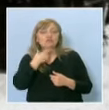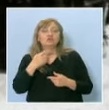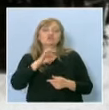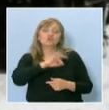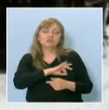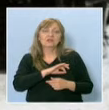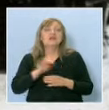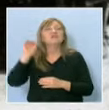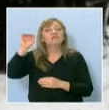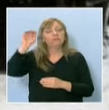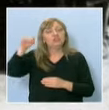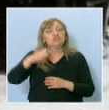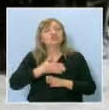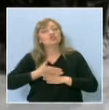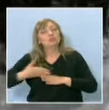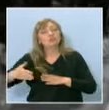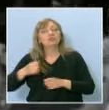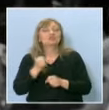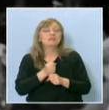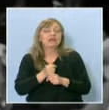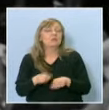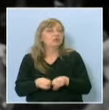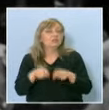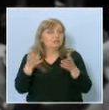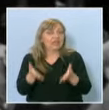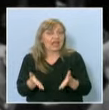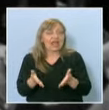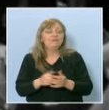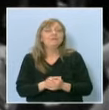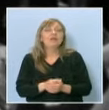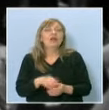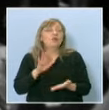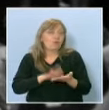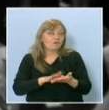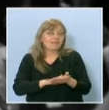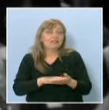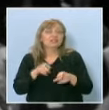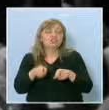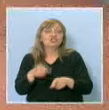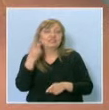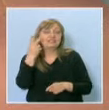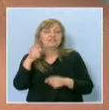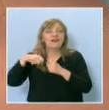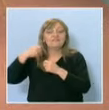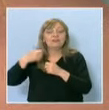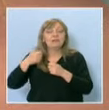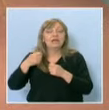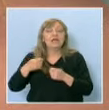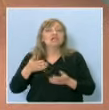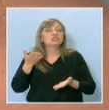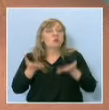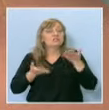продължим и за в бъдеще да работим по същият начин. Но фактът, че тези две разработки са оценени на